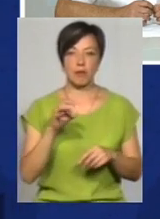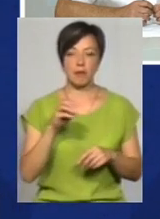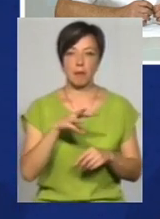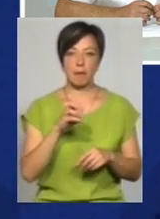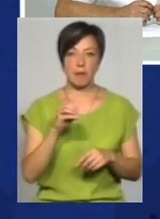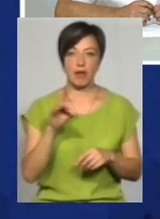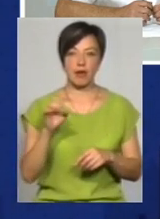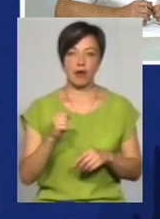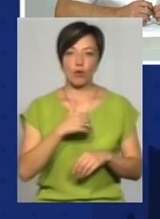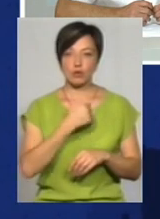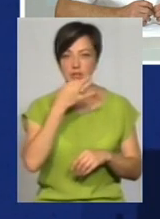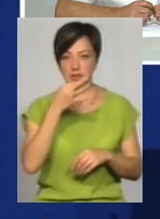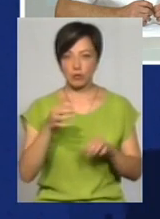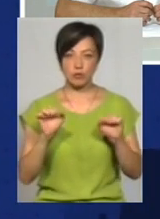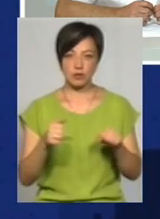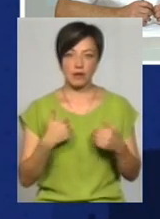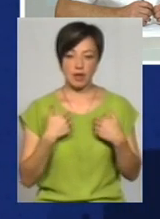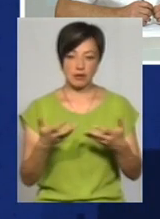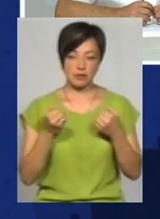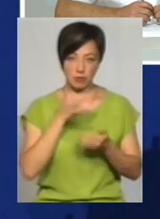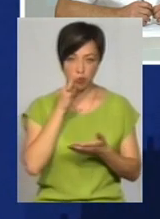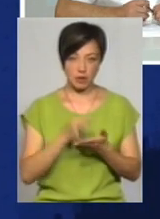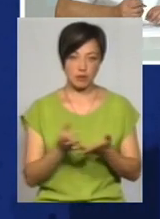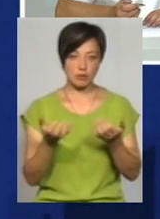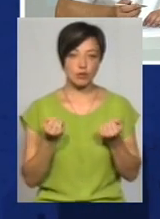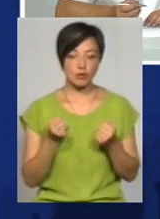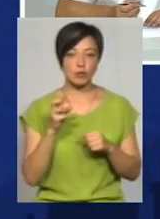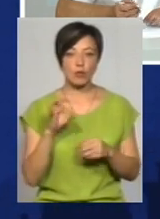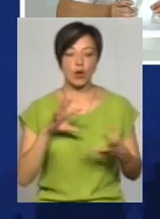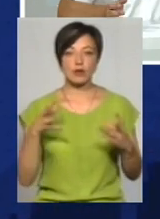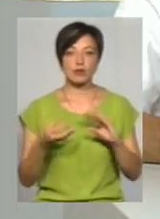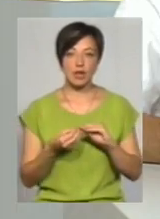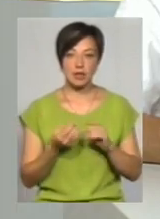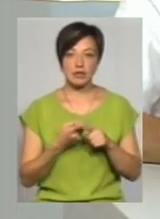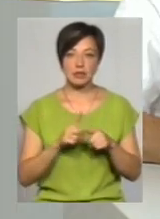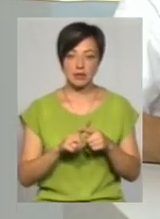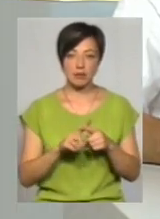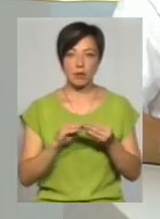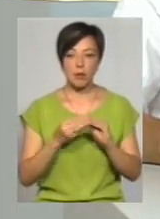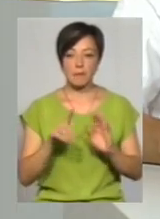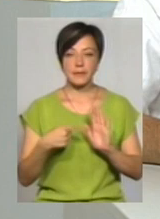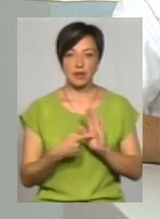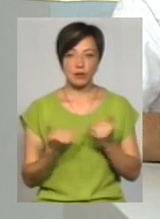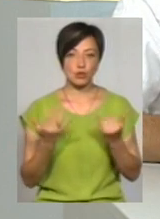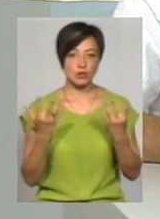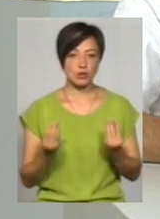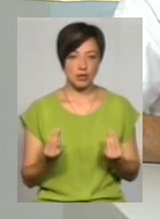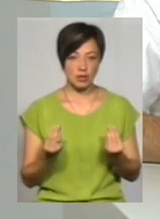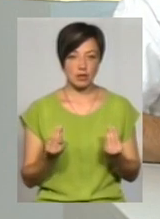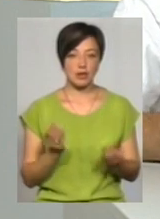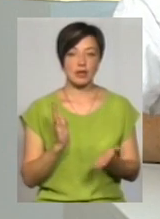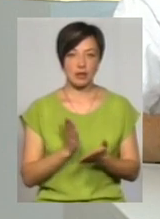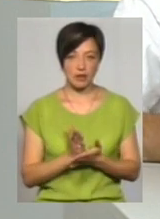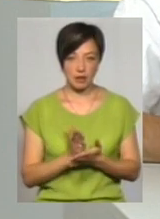то я хочу сказати, що, можливо, я беру на себе певну відповідальність. Тому що в результаті тих проблемних питань, які на сьогодні є